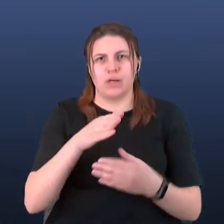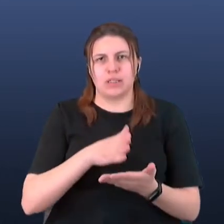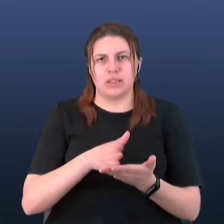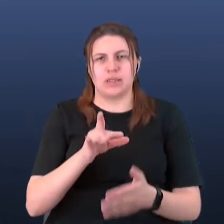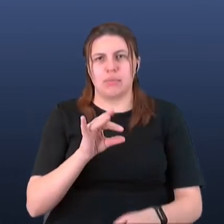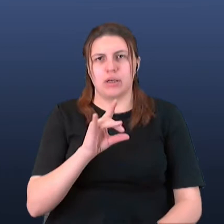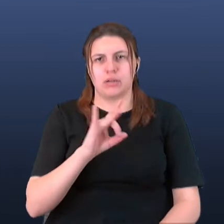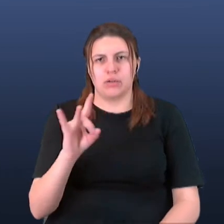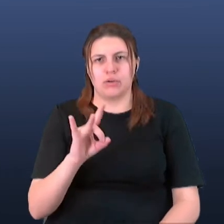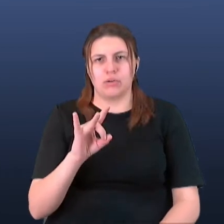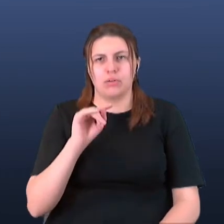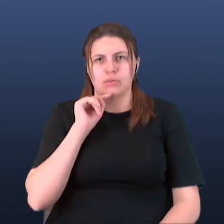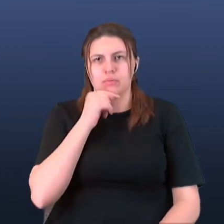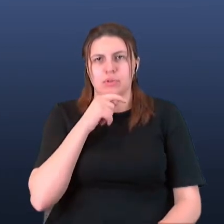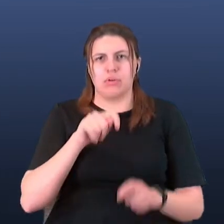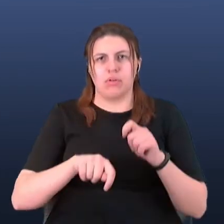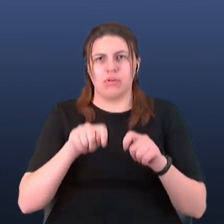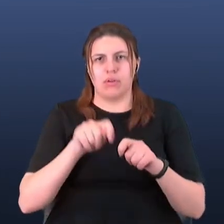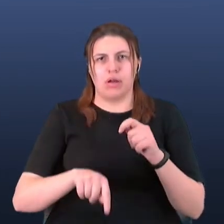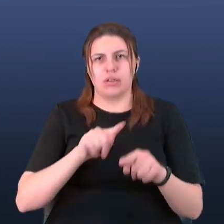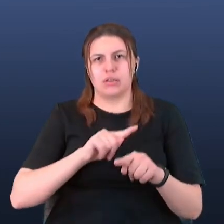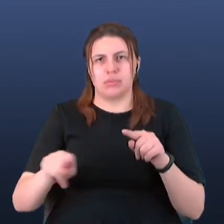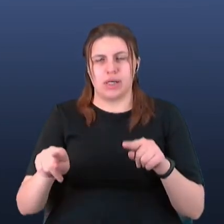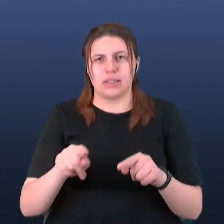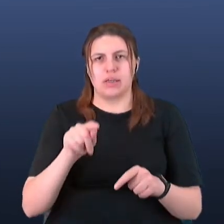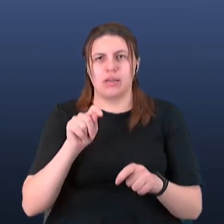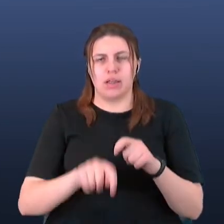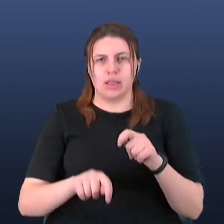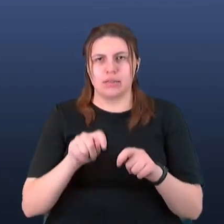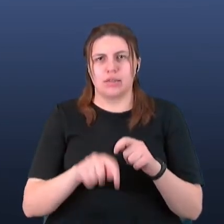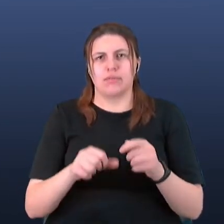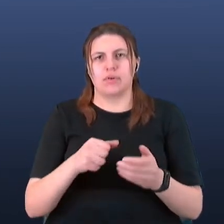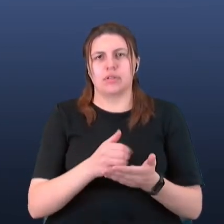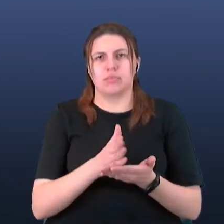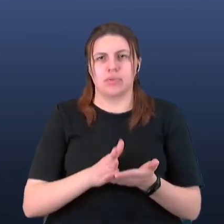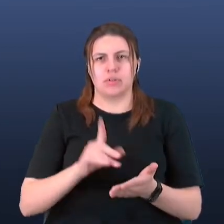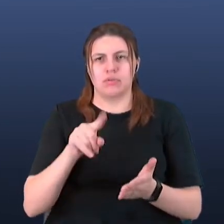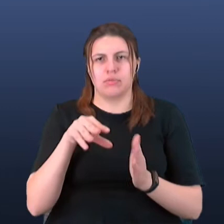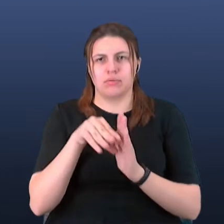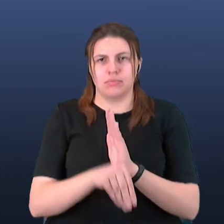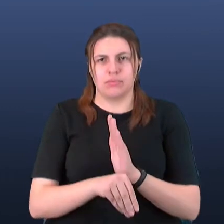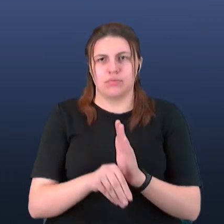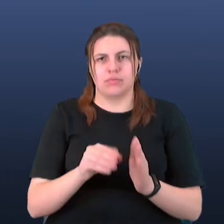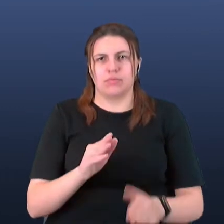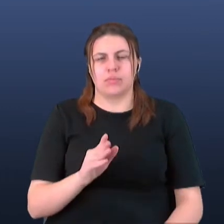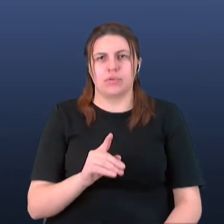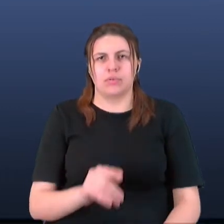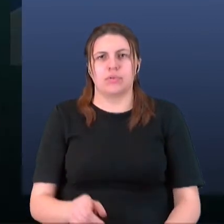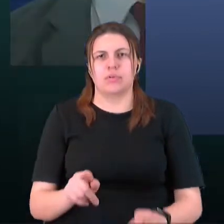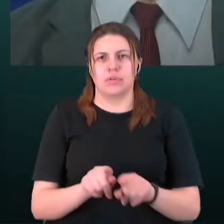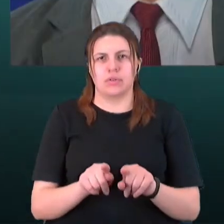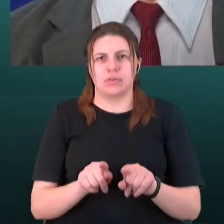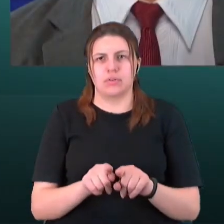аналізів, експрес-тестів, і, в тому числі, для забезпечення і видачу документів для забезпечення здійснення експортних операцій.